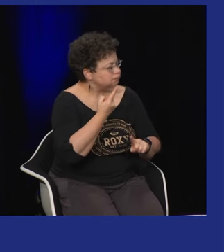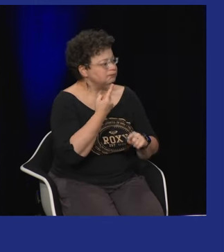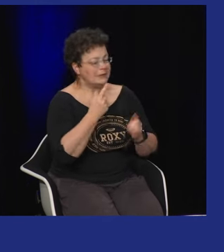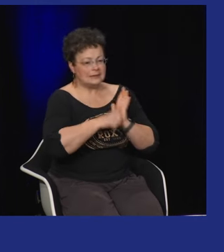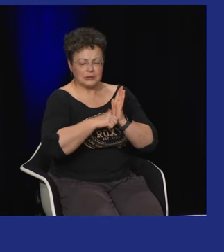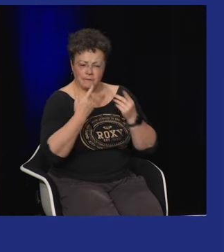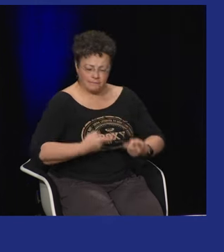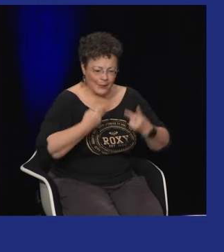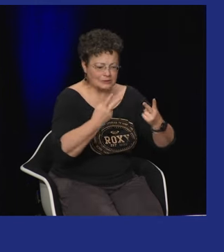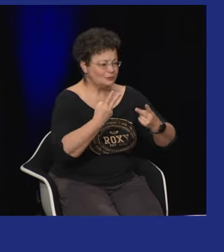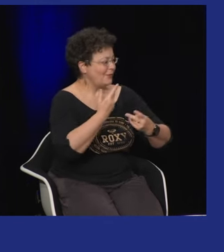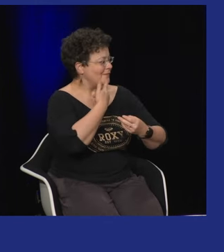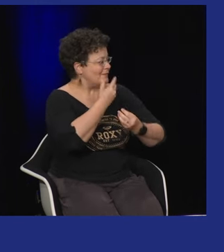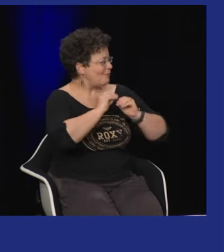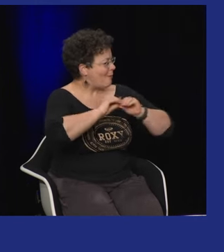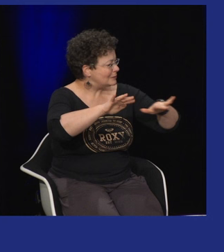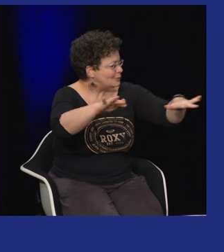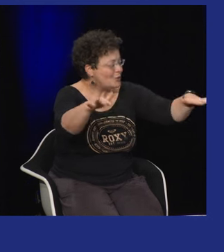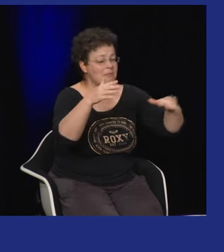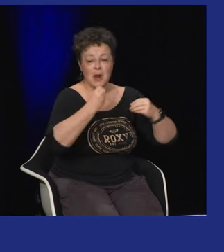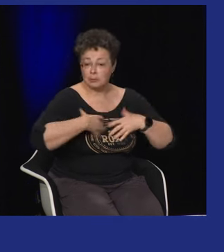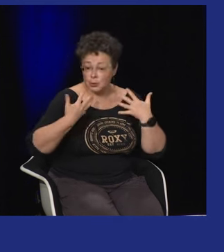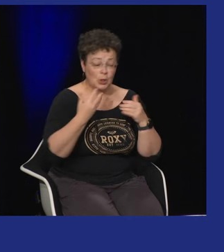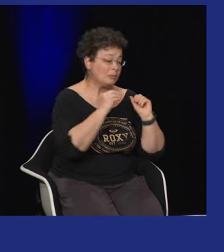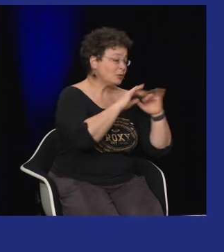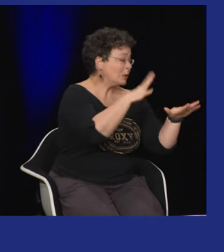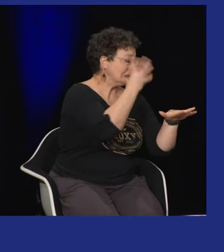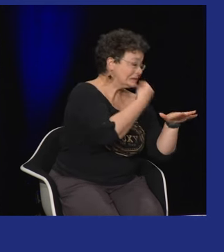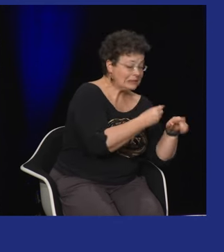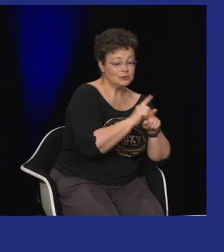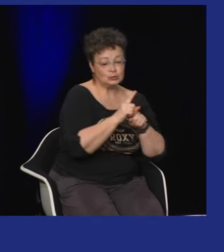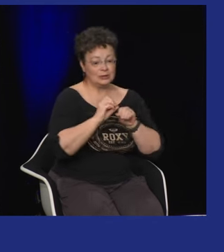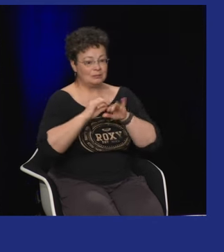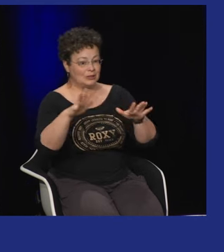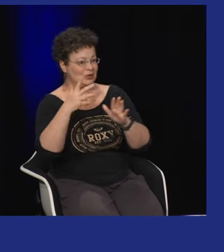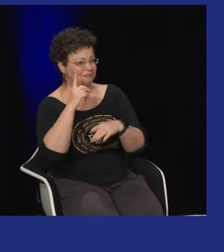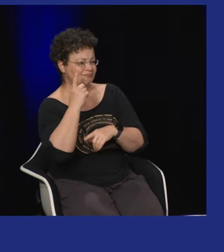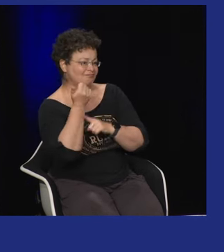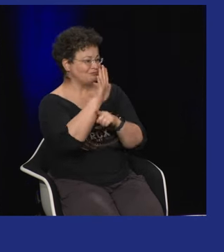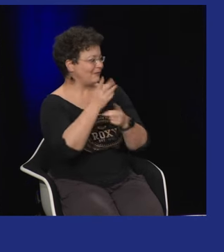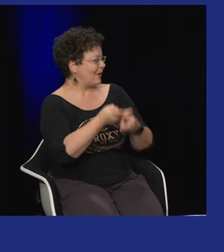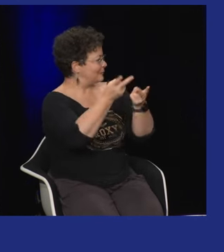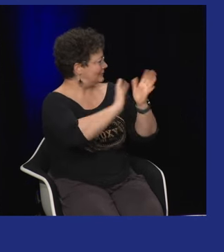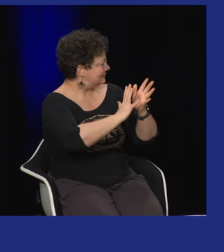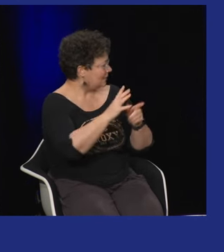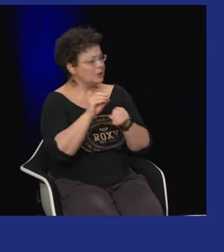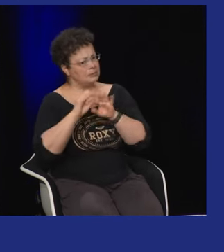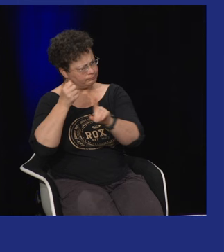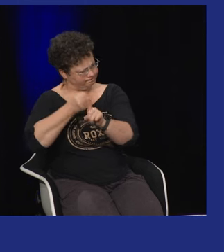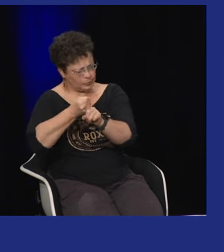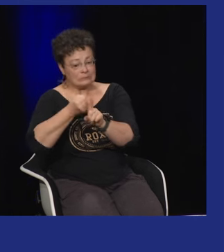conscience que les Sourds ont eue cette identité valorisée la diffusion et la visibilisation de la langue des signes